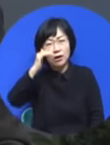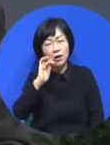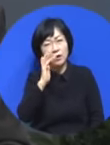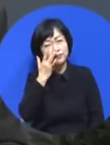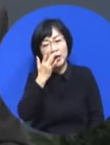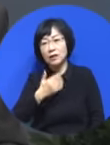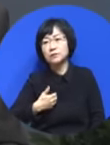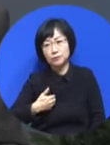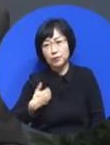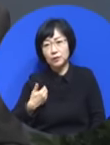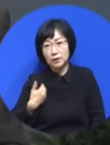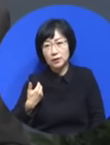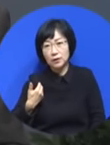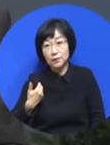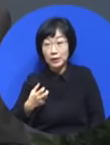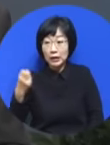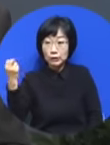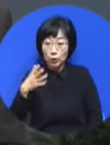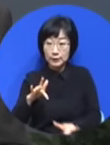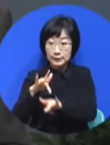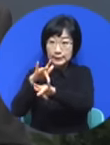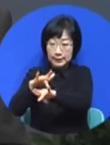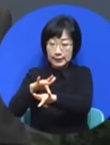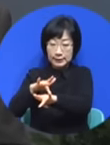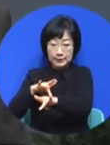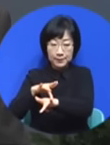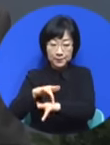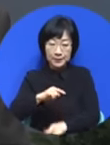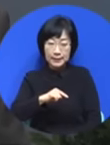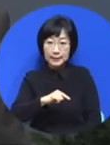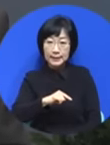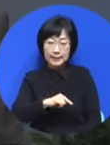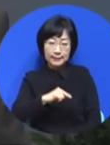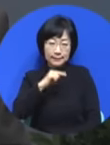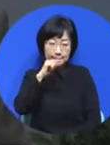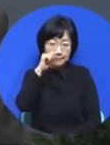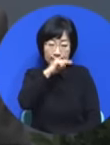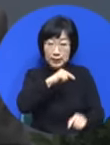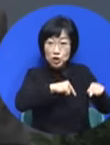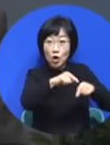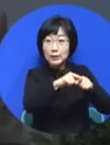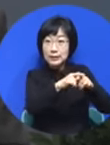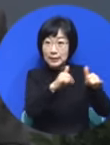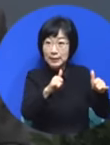사단이 악한 정치아들을 붙잡고 여러분 전쟁 일으키지 않도록 기도해야 돼요.